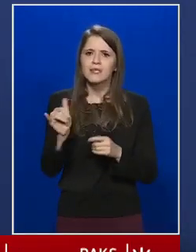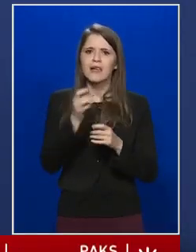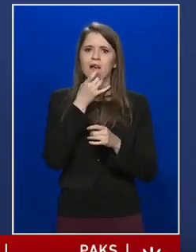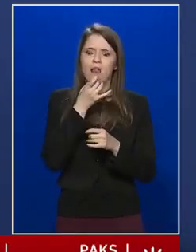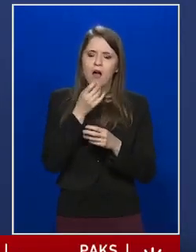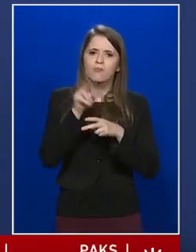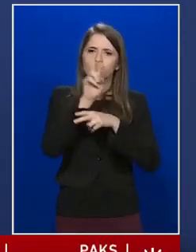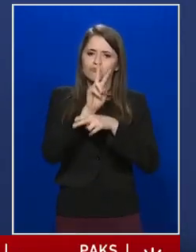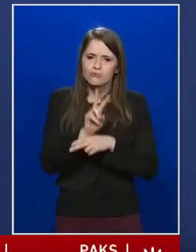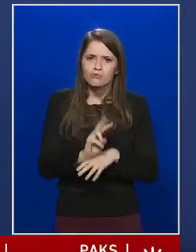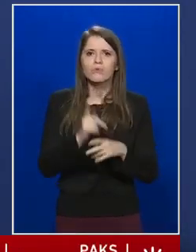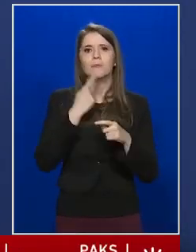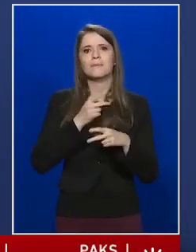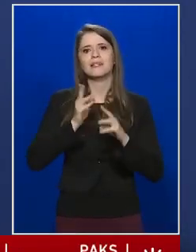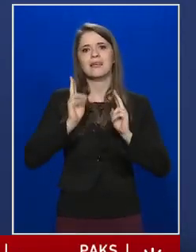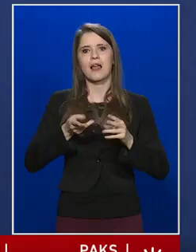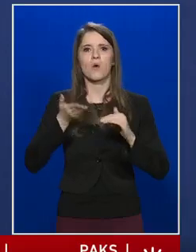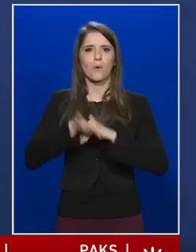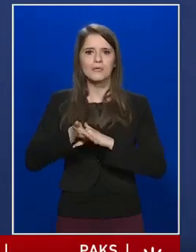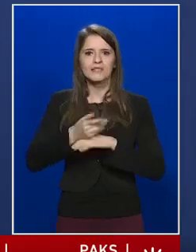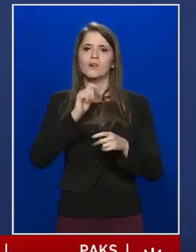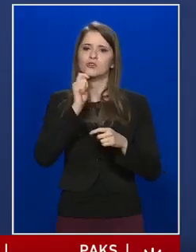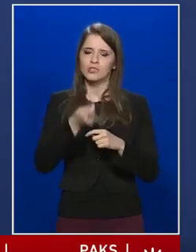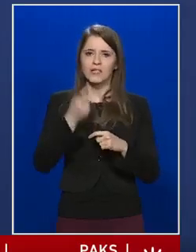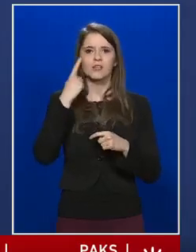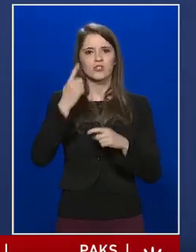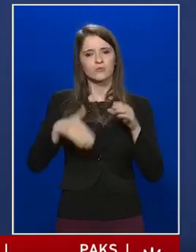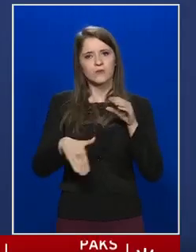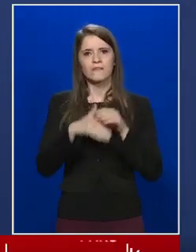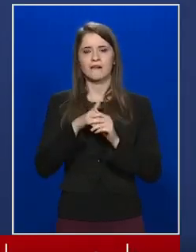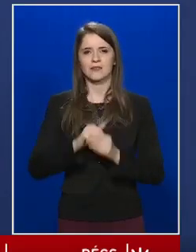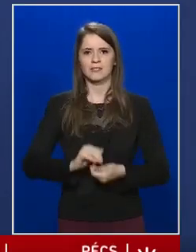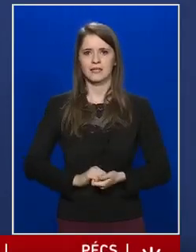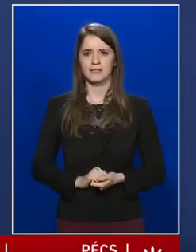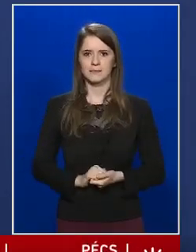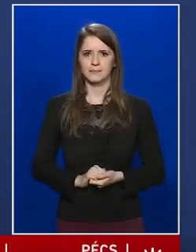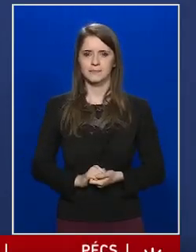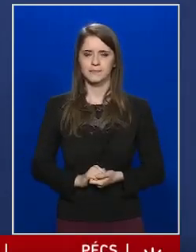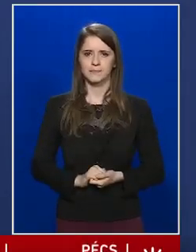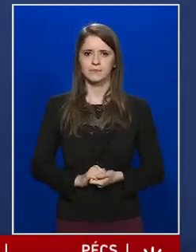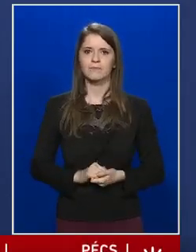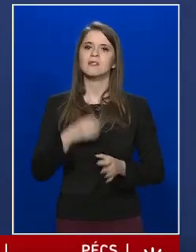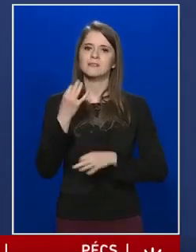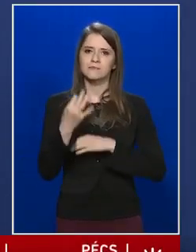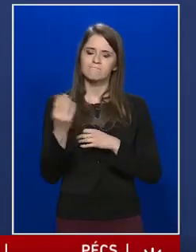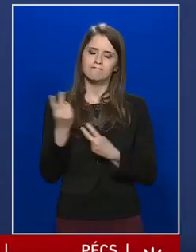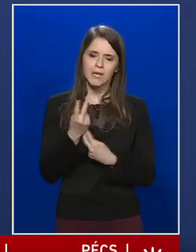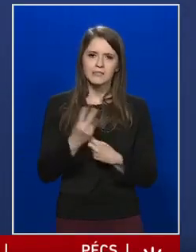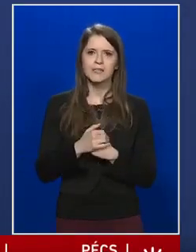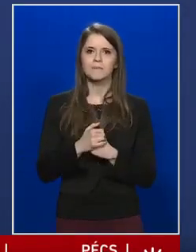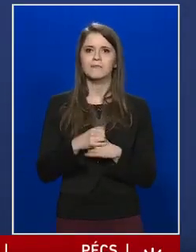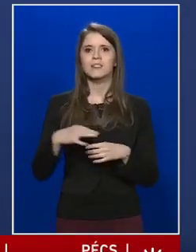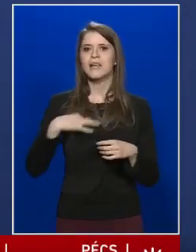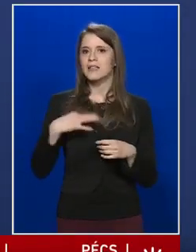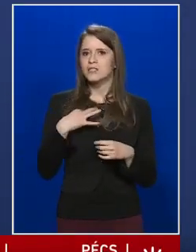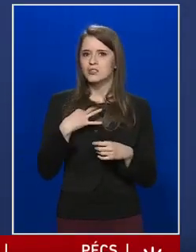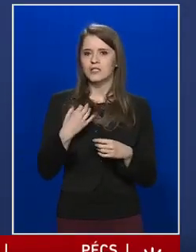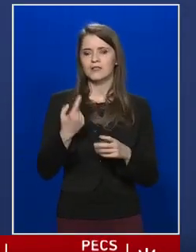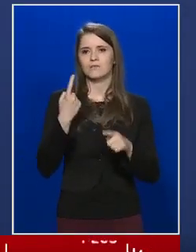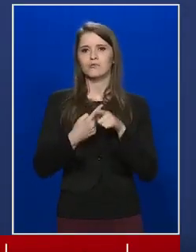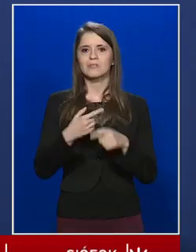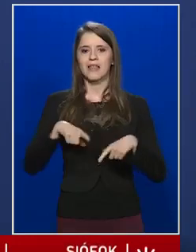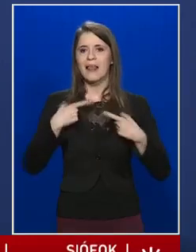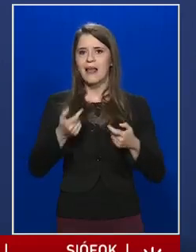sikeres jelentkezéshez, felvételihez. Természetesen az egészség és az életvédelme a